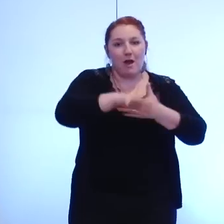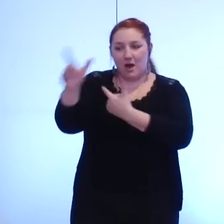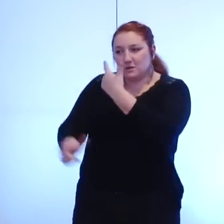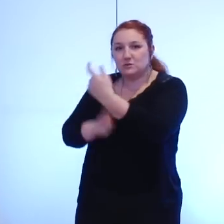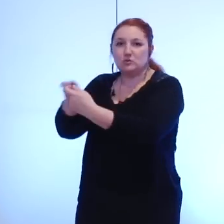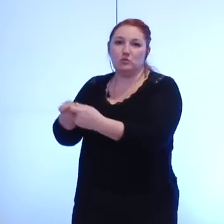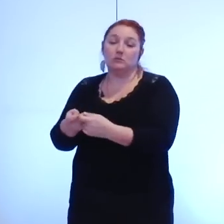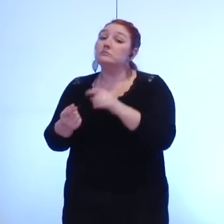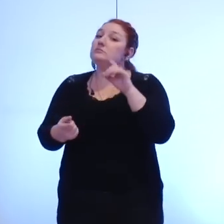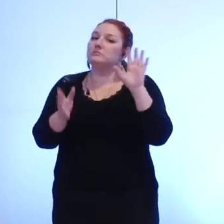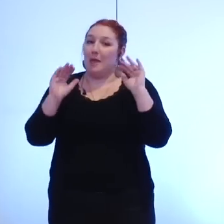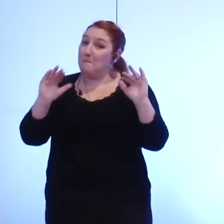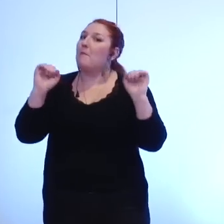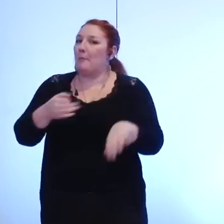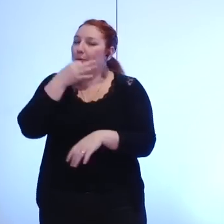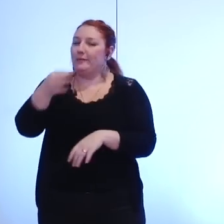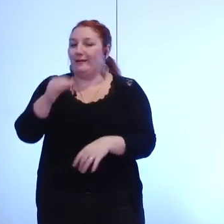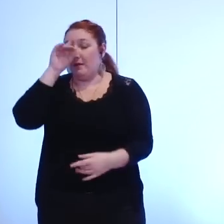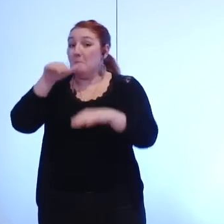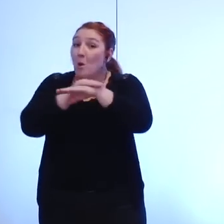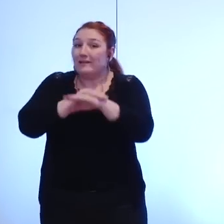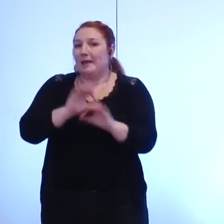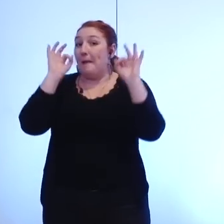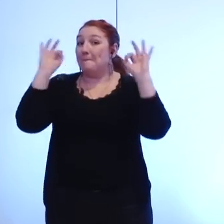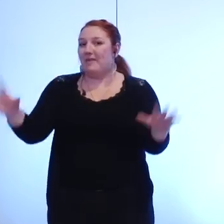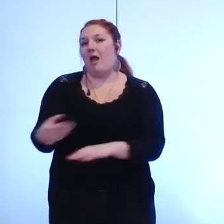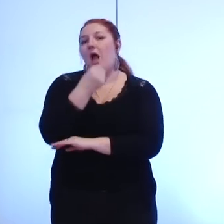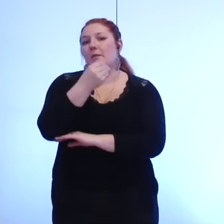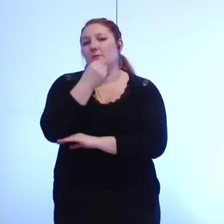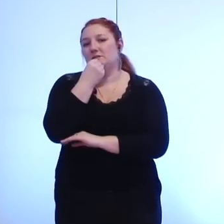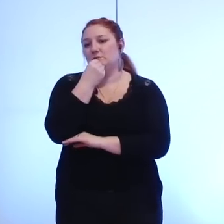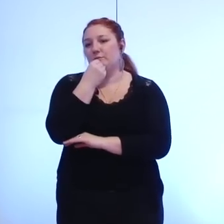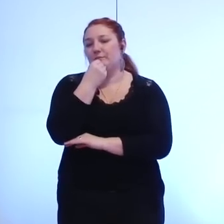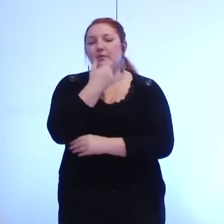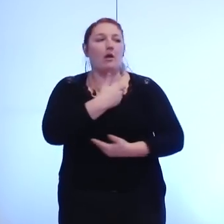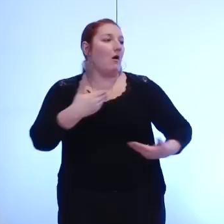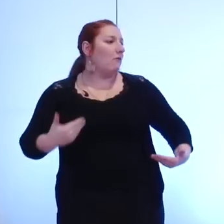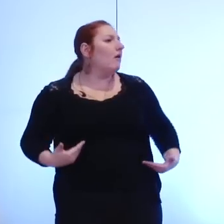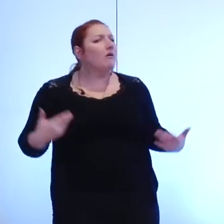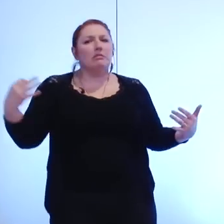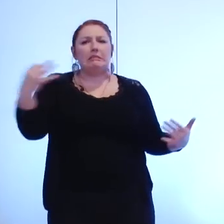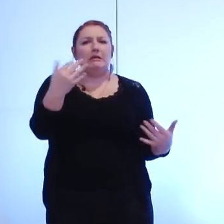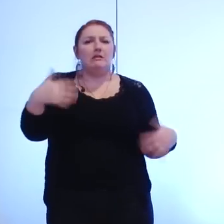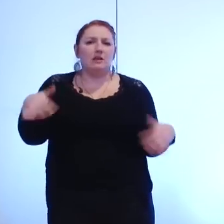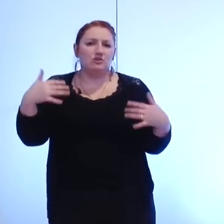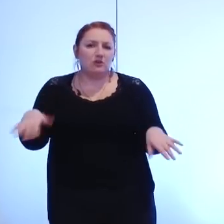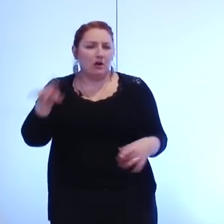de l'alimentation c'est le cas enfin ça a été dit pour les mobilités